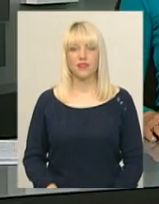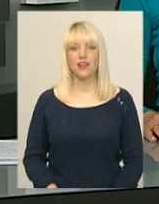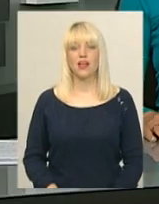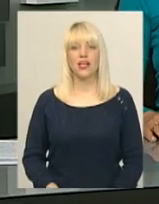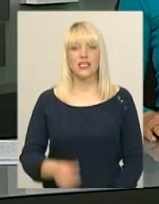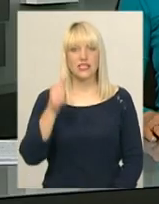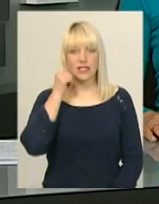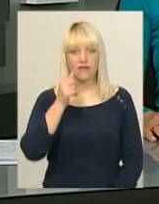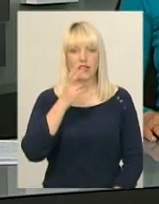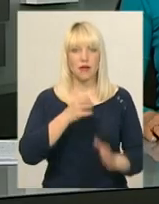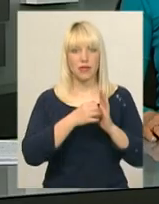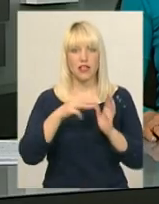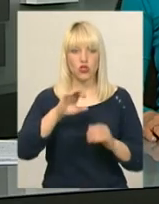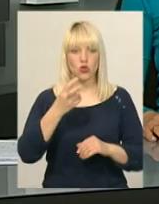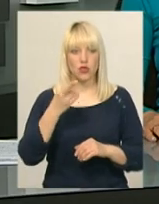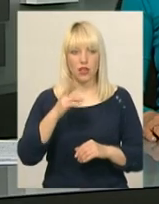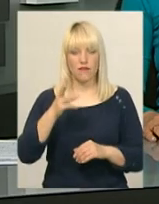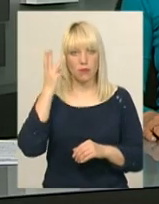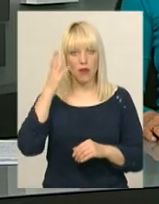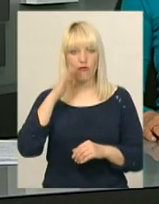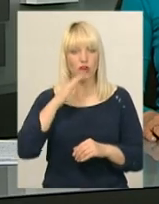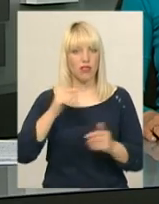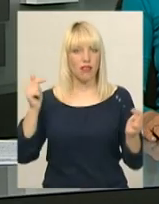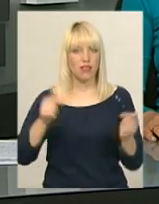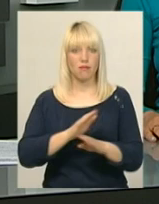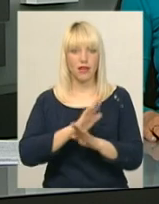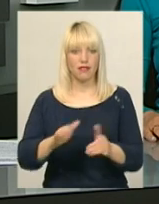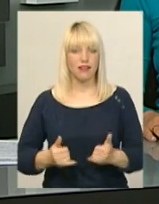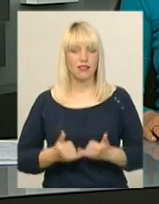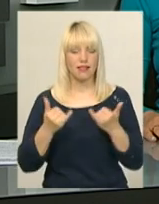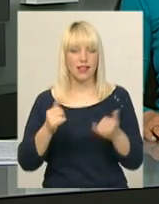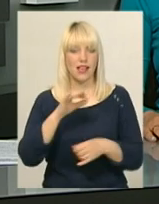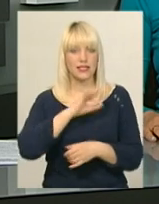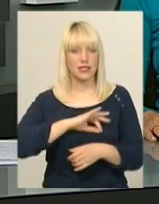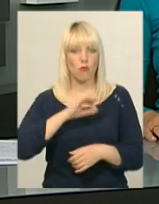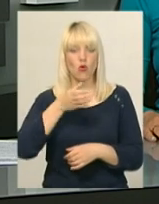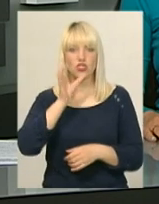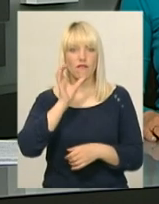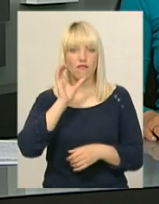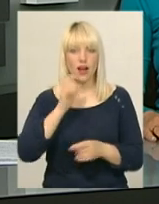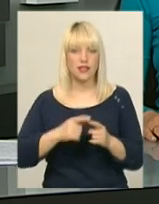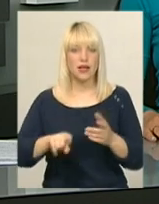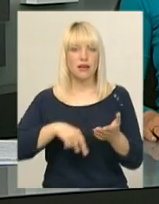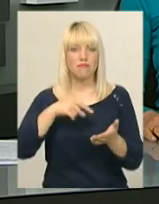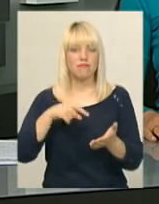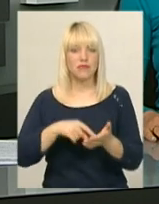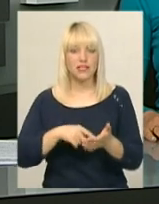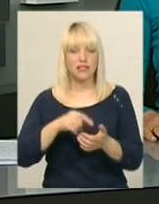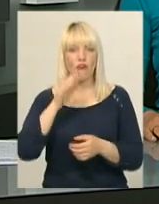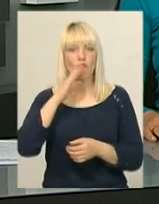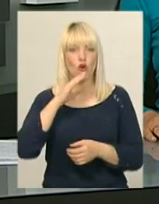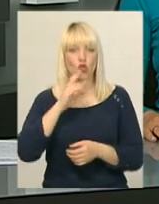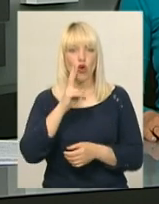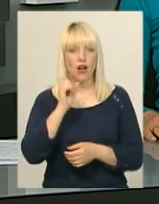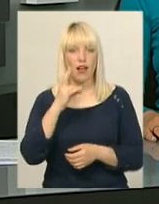Завтра, 15 травня, у Хмельницькому вода буде непридатна до споживання. Міське комунальне підприємство «Хмельницькводоканал» проводитиме